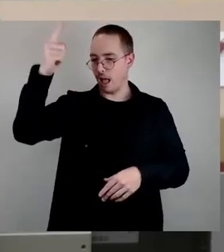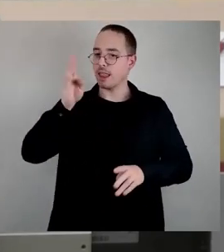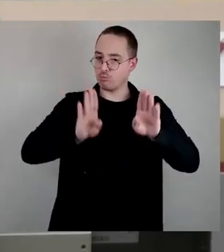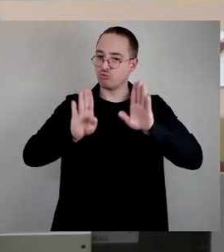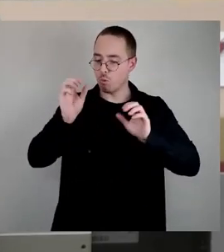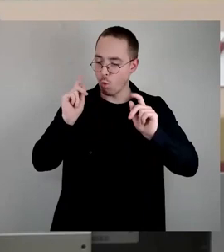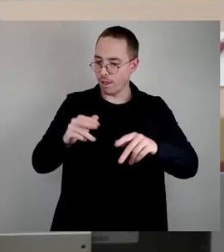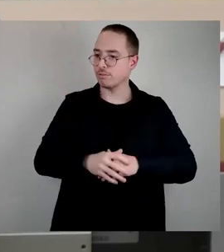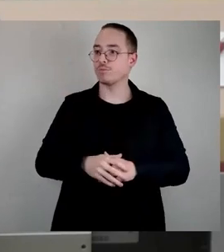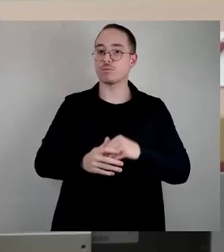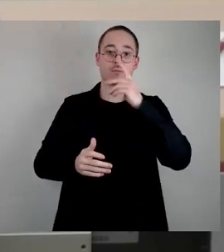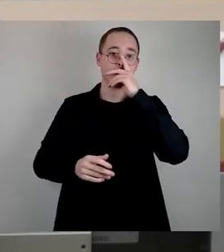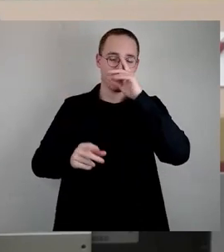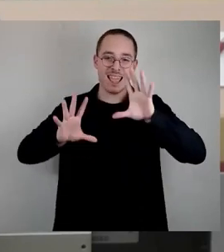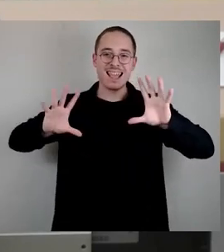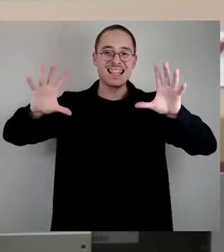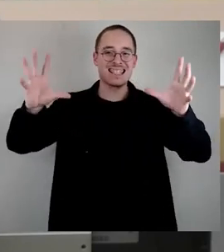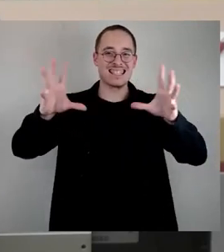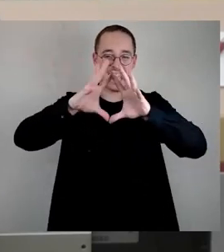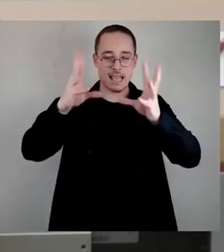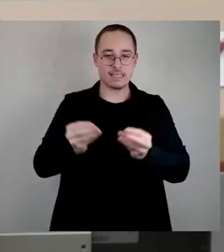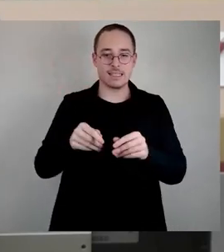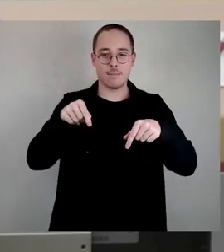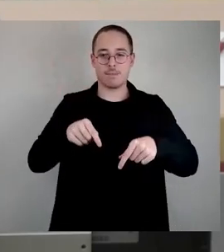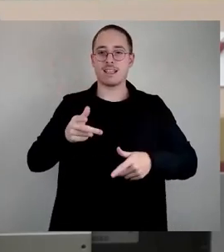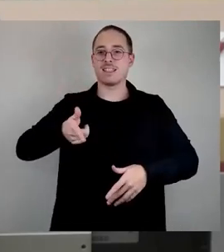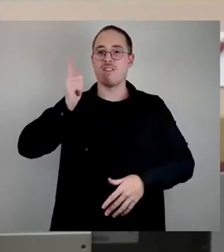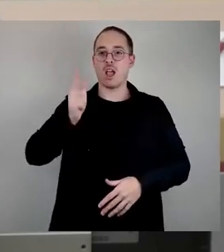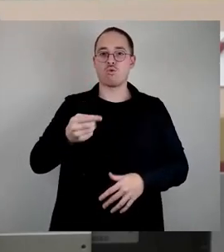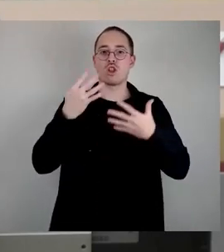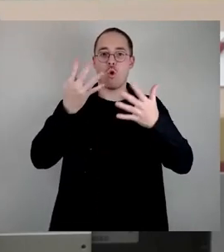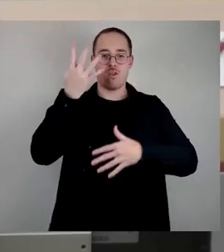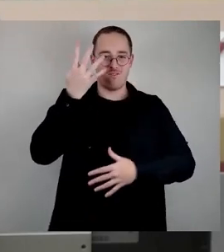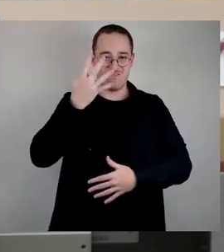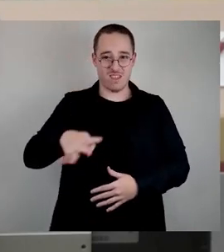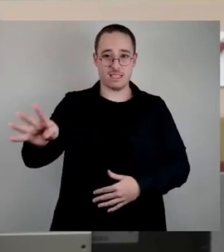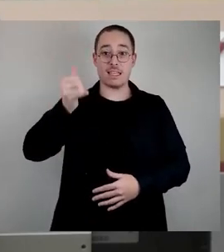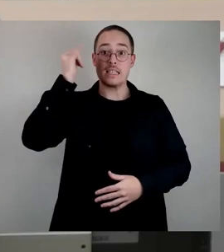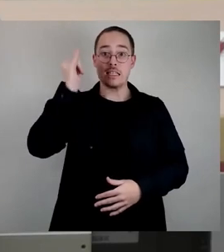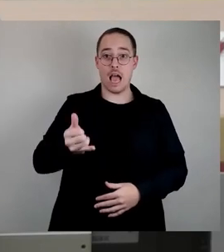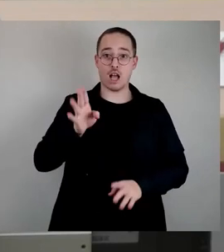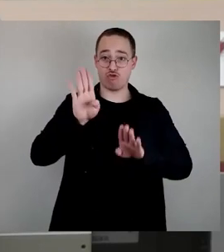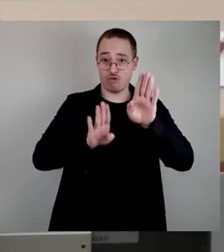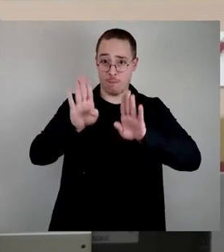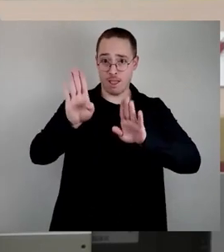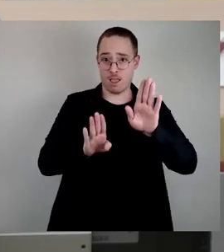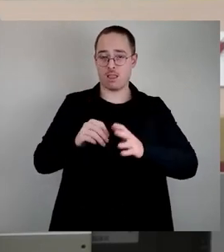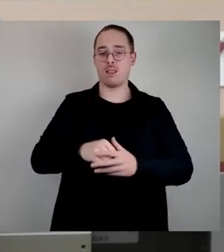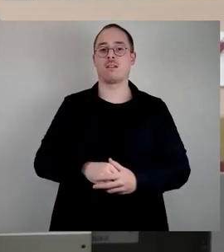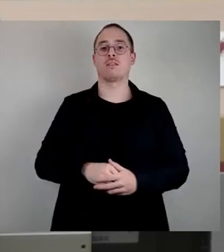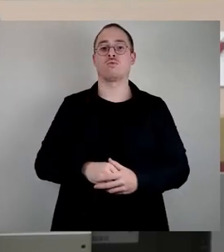abstimmungsberechtigt waren, 249 Ja-Stimmen erhalten für die Vorlage der Verwaltung,